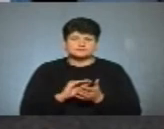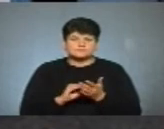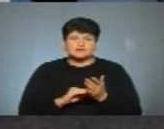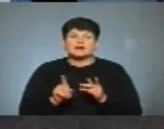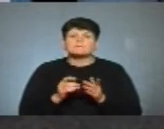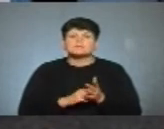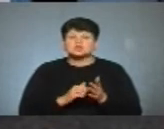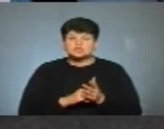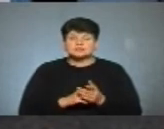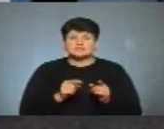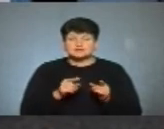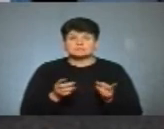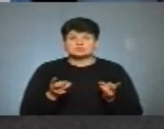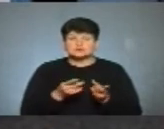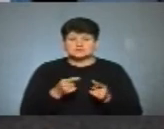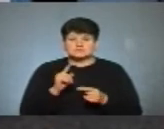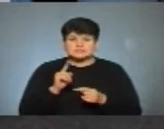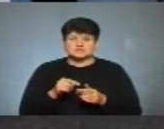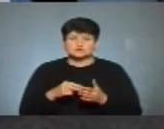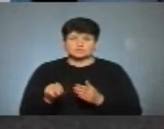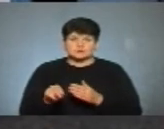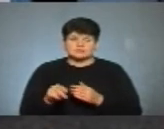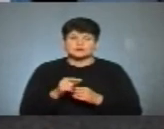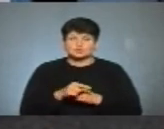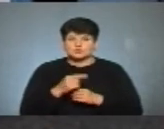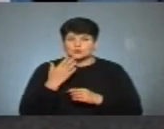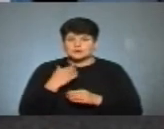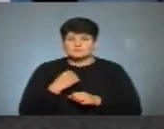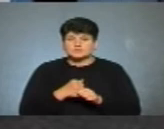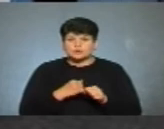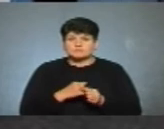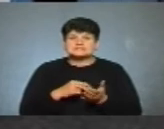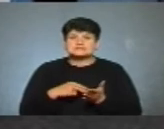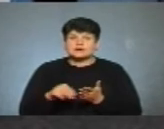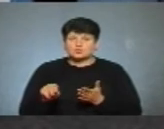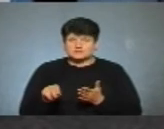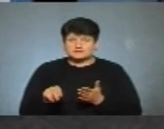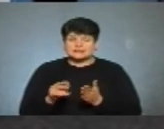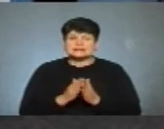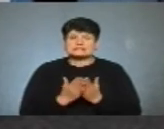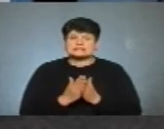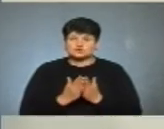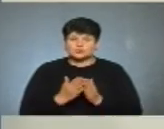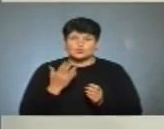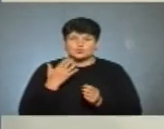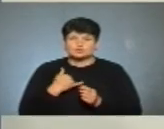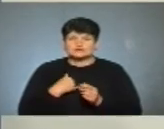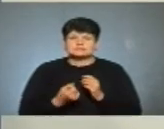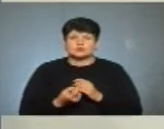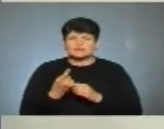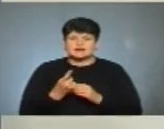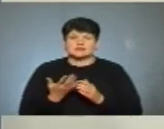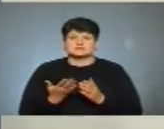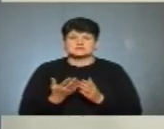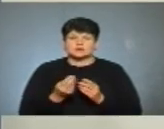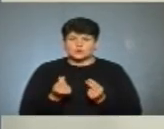причина, і потрібно її, значить, закупити. І тоді, коли ми робимо закупівлі книжок, коли в нас появляються кошти, ми